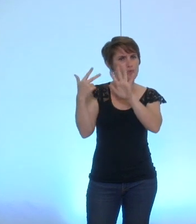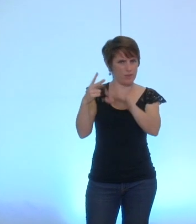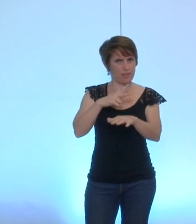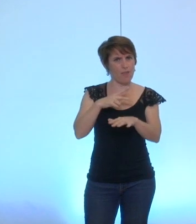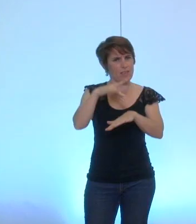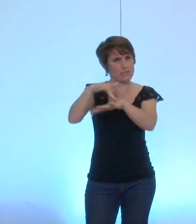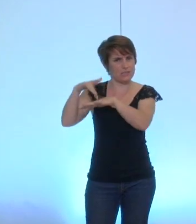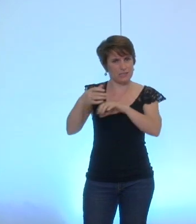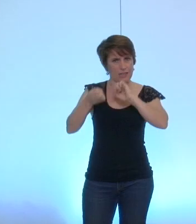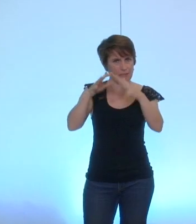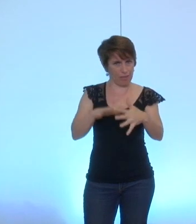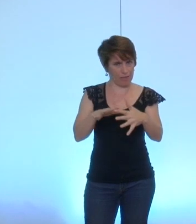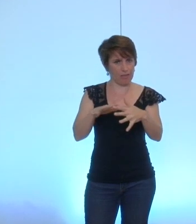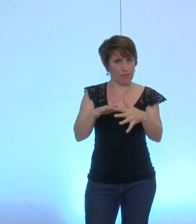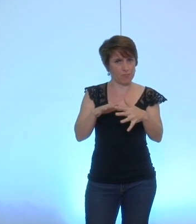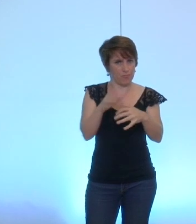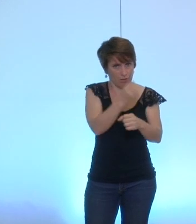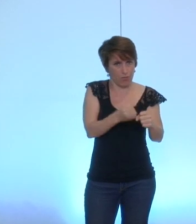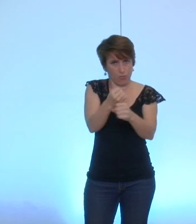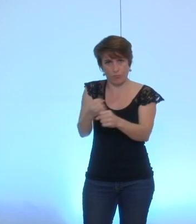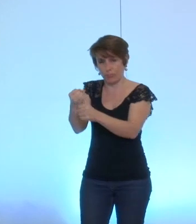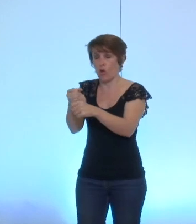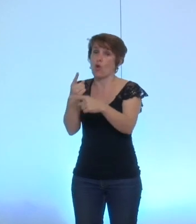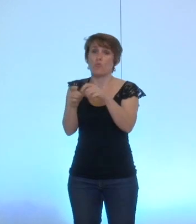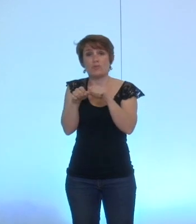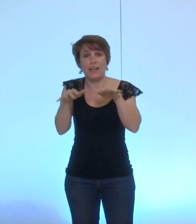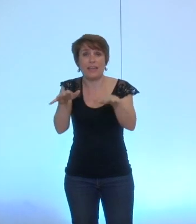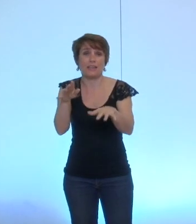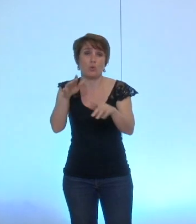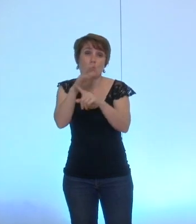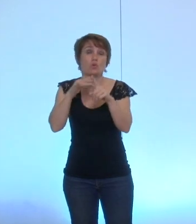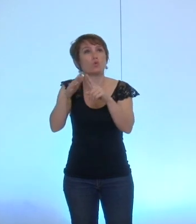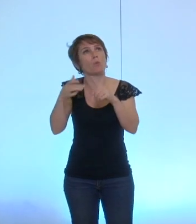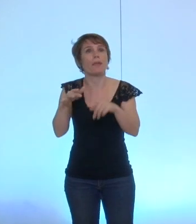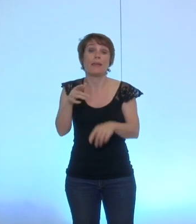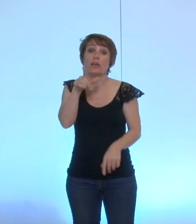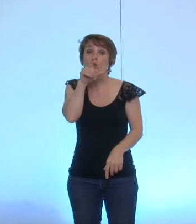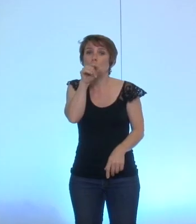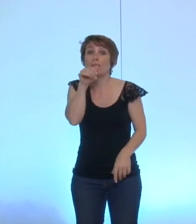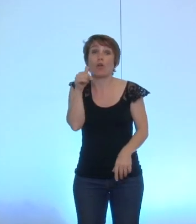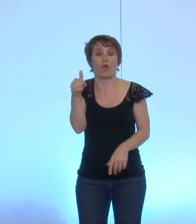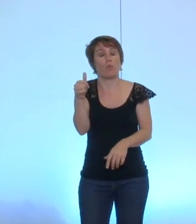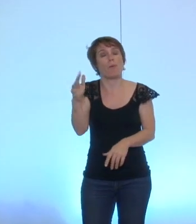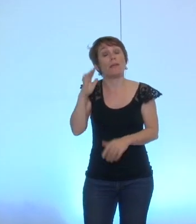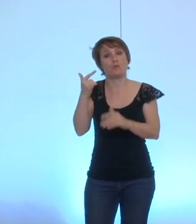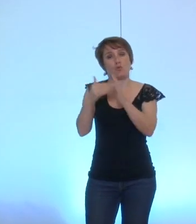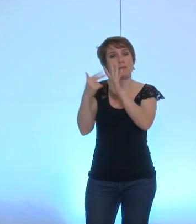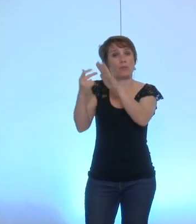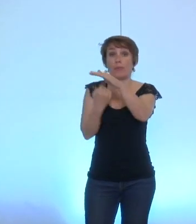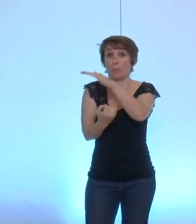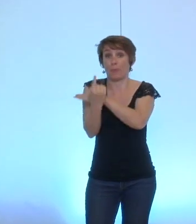et dès 2008, il existait quelques réseaux sociaux même si Twitter lui-même n'était pas apparu.